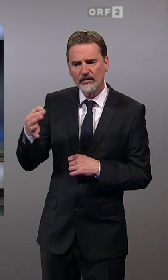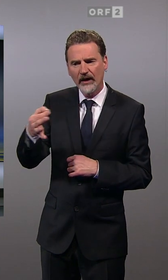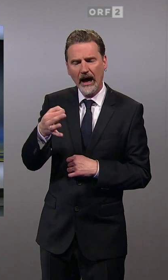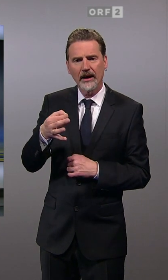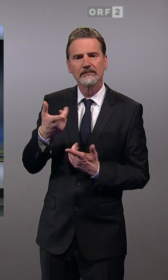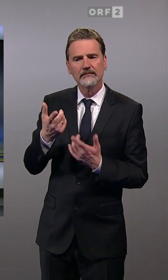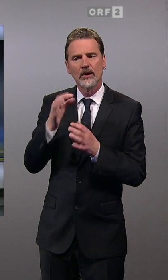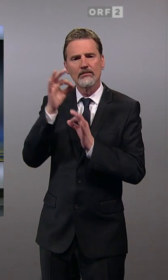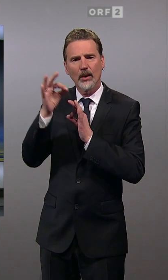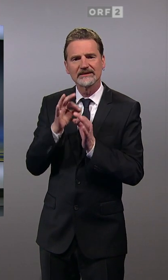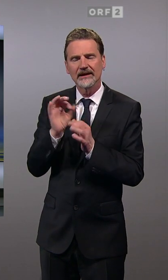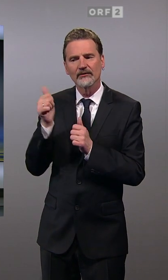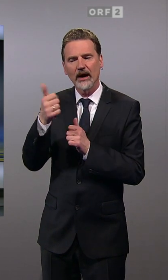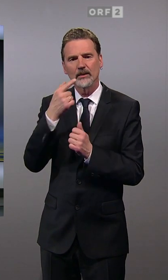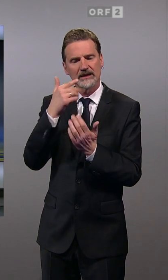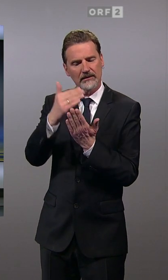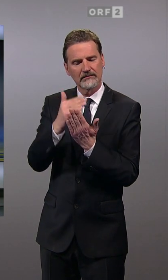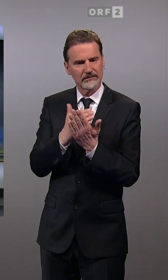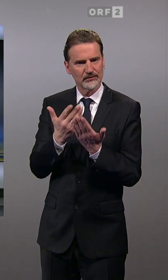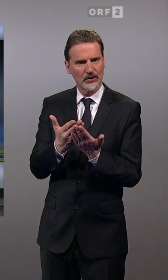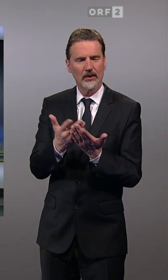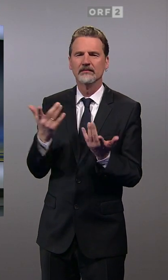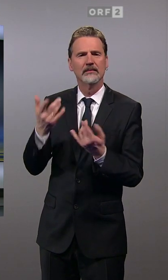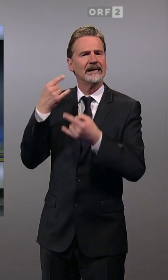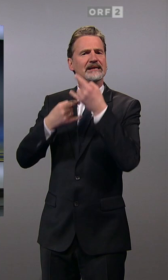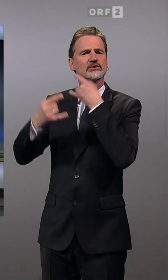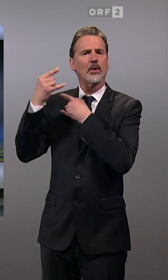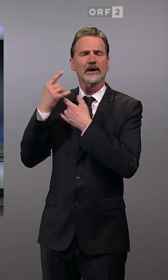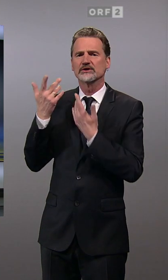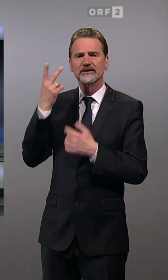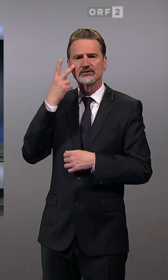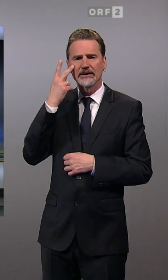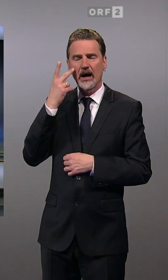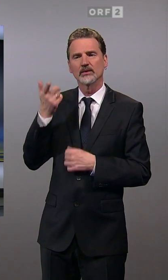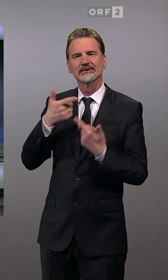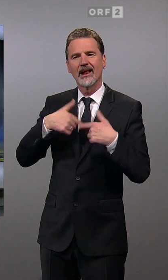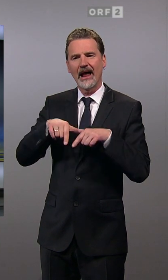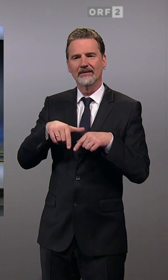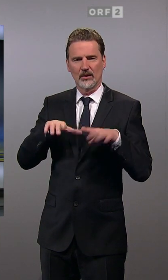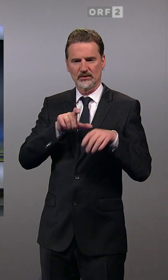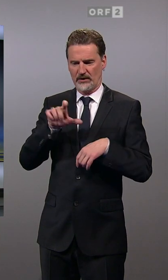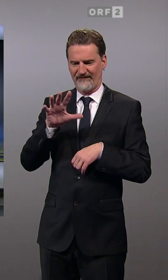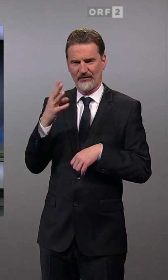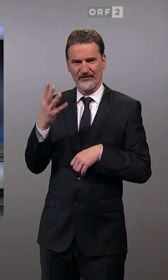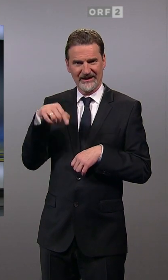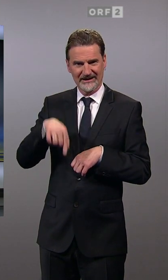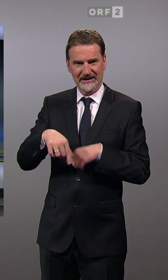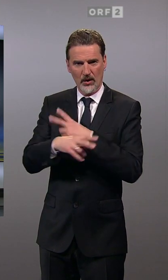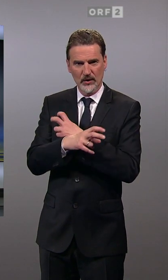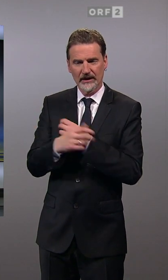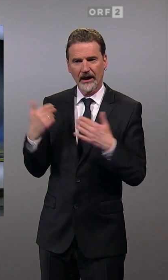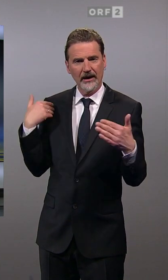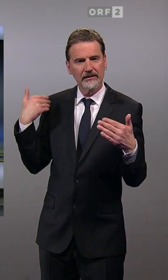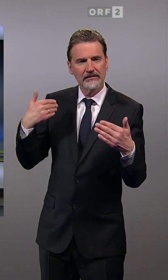vor allem für die ÖVP. Schauen wir uns das historisch an, wie es der im Land seit 1945 so politisch ergangen ist.